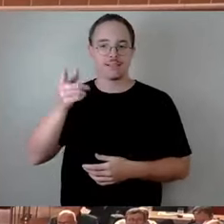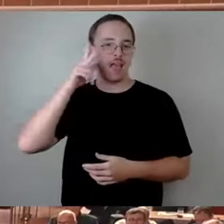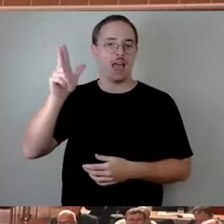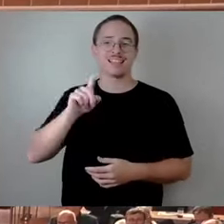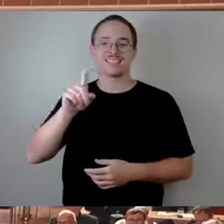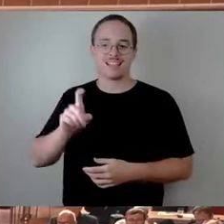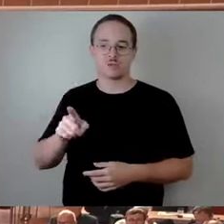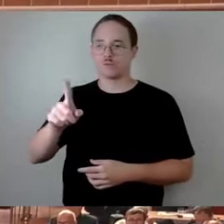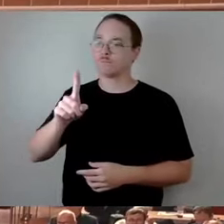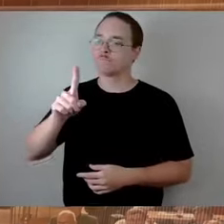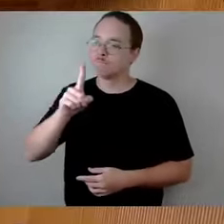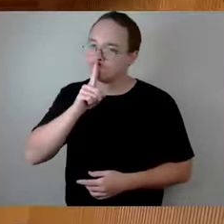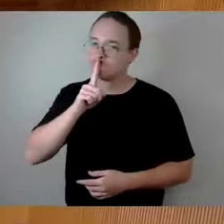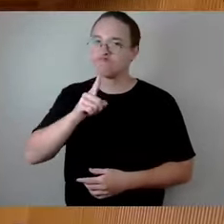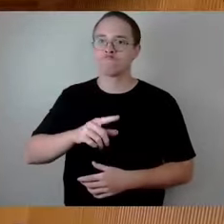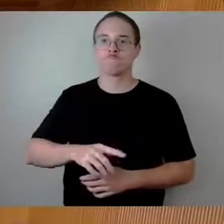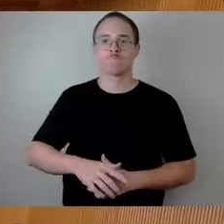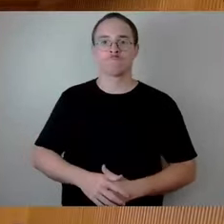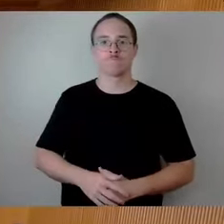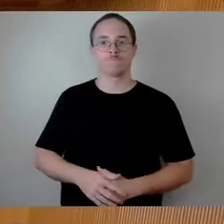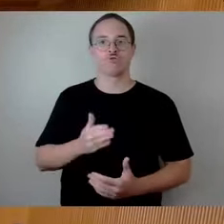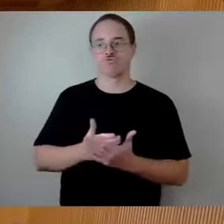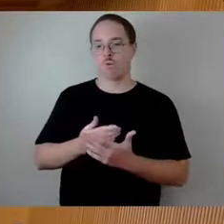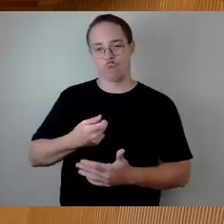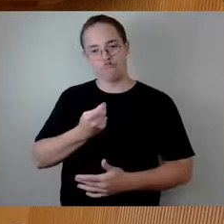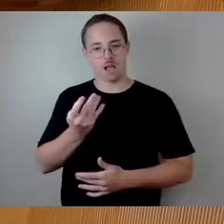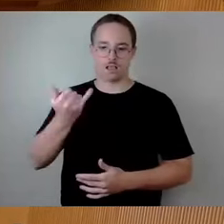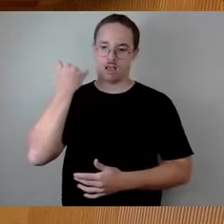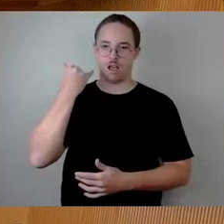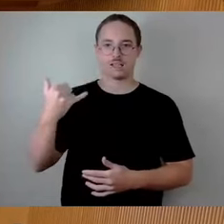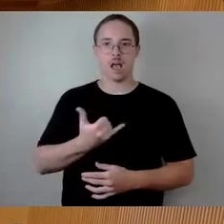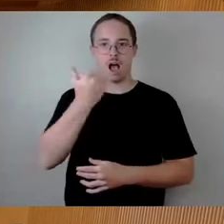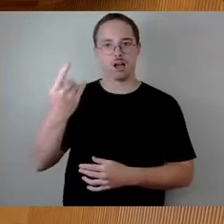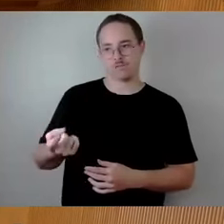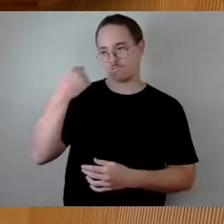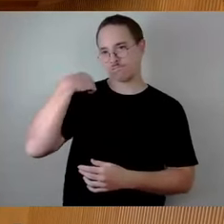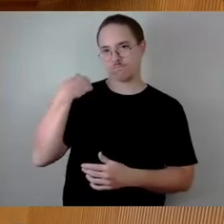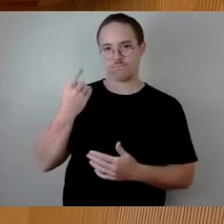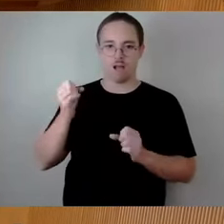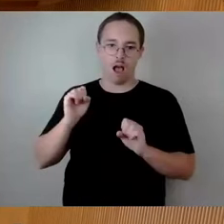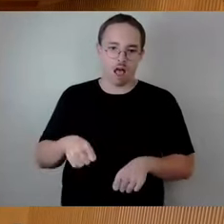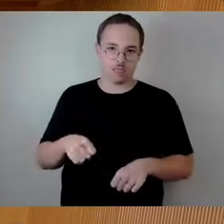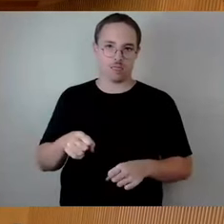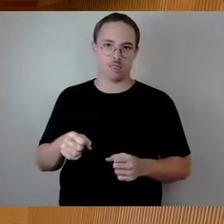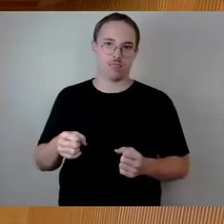So, meine Damen und Herren, dann kommen wir mal zur Abstimmung. Es ist beantragt worden,